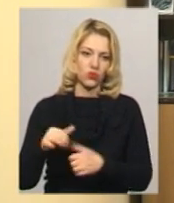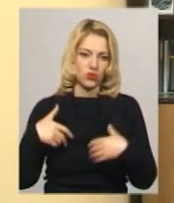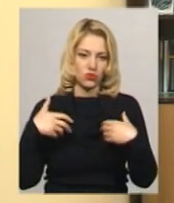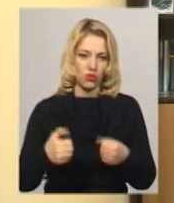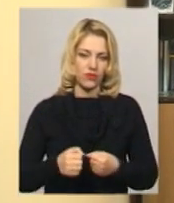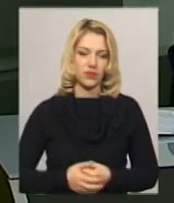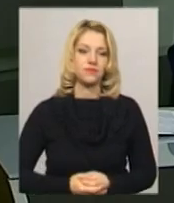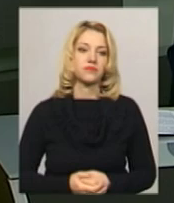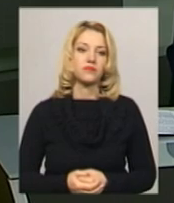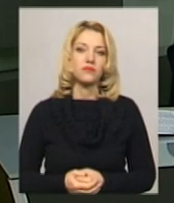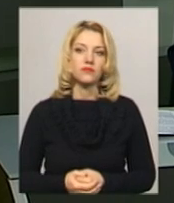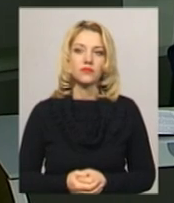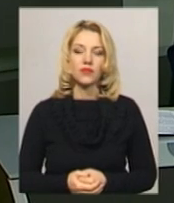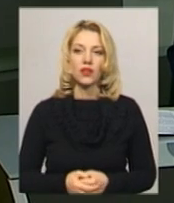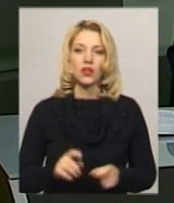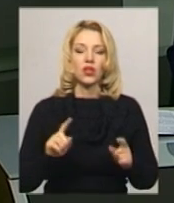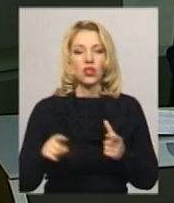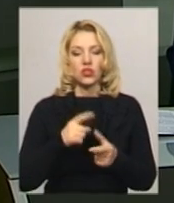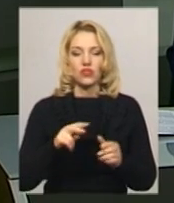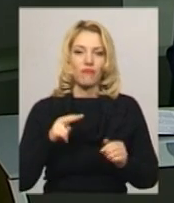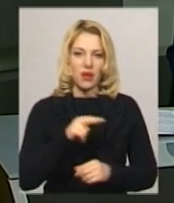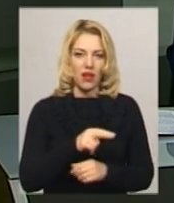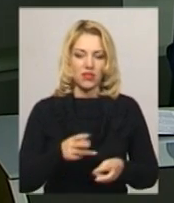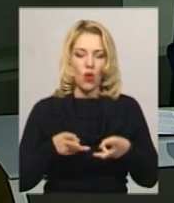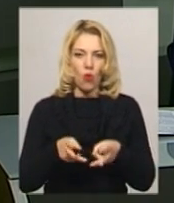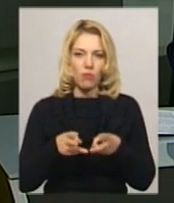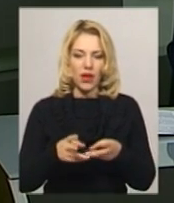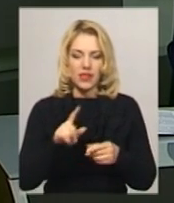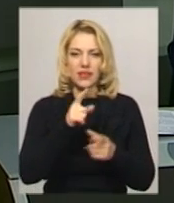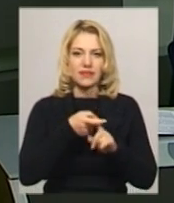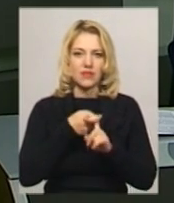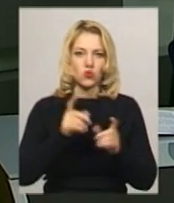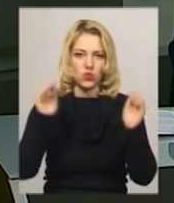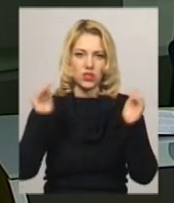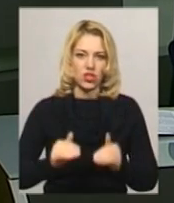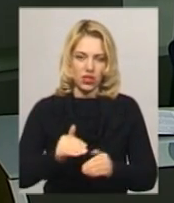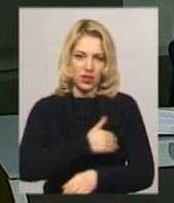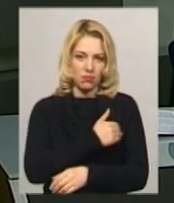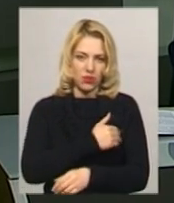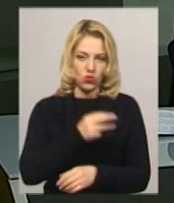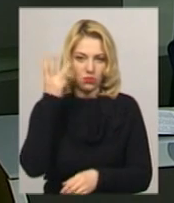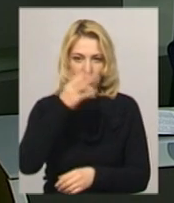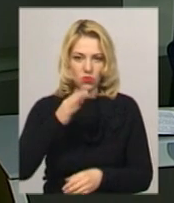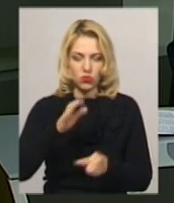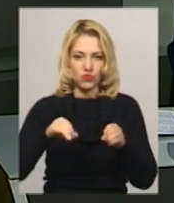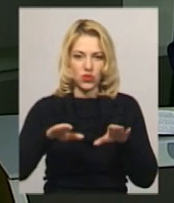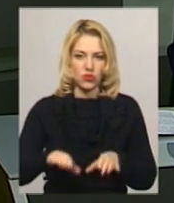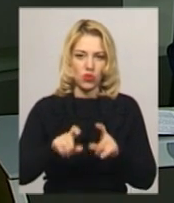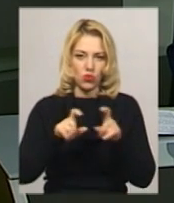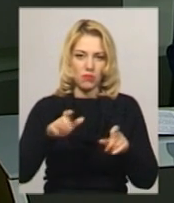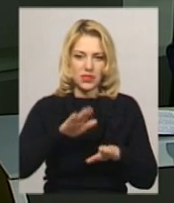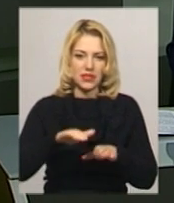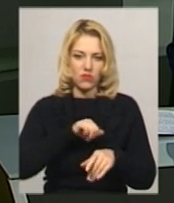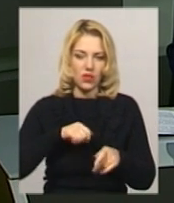'я. Чи вмикати опалення у зв'язку із зниженням температури у Хмельницькій області вирішуватимуть органи місцевого